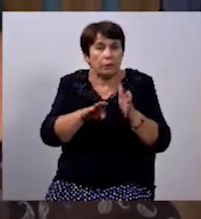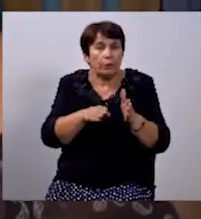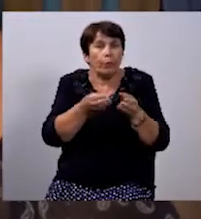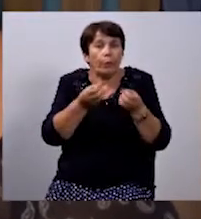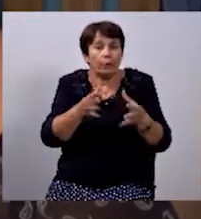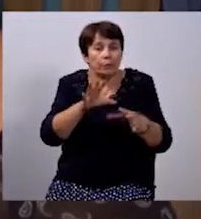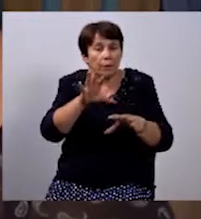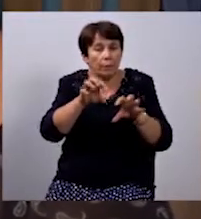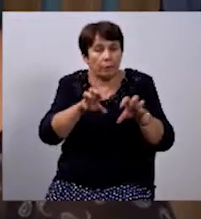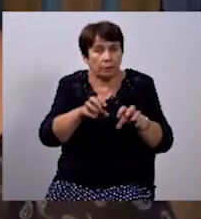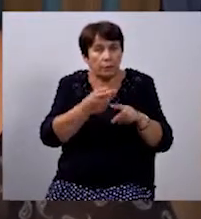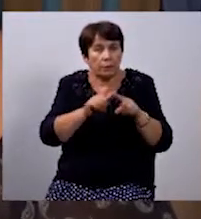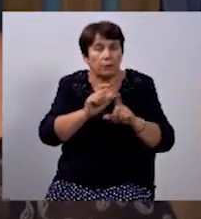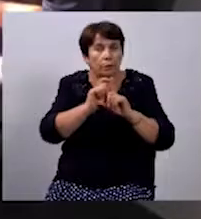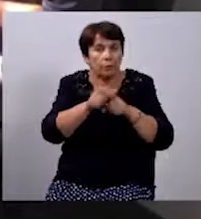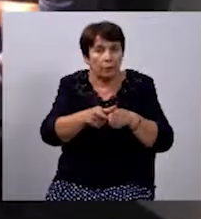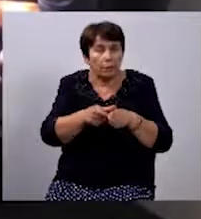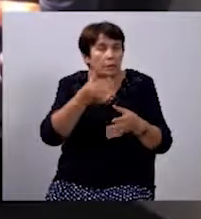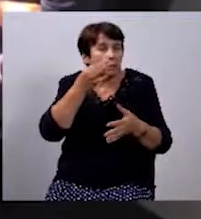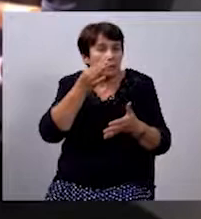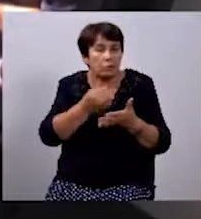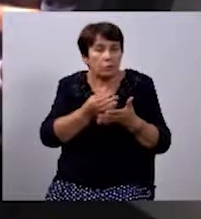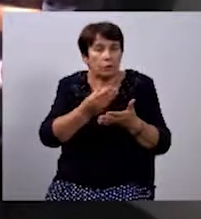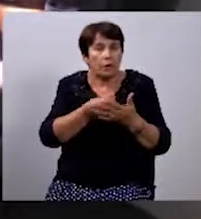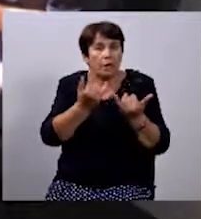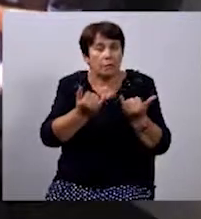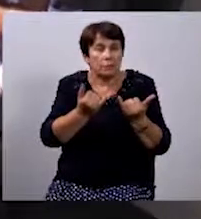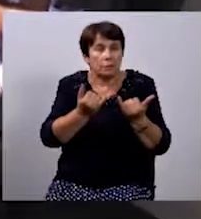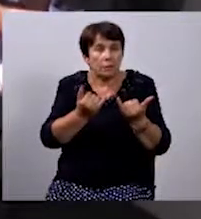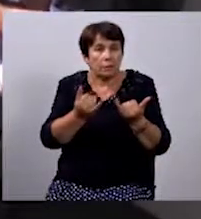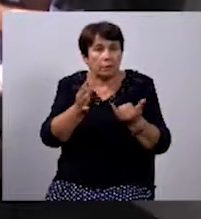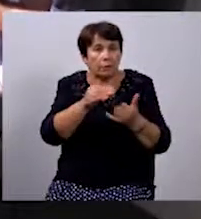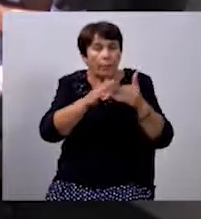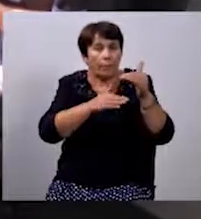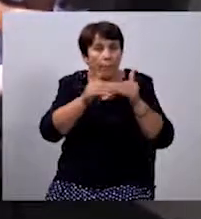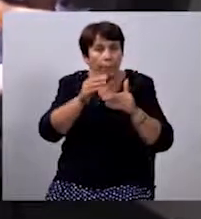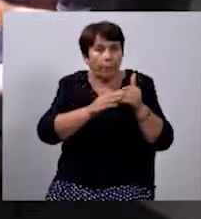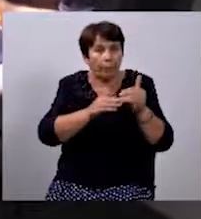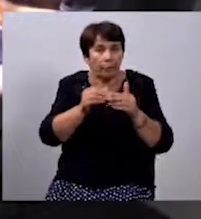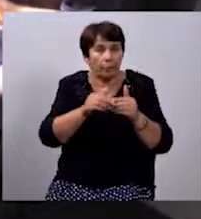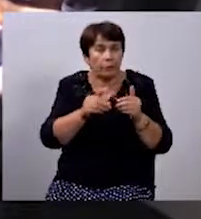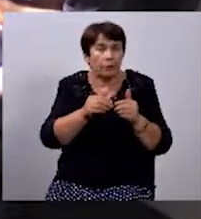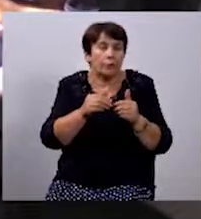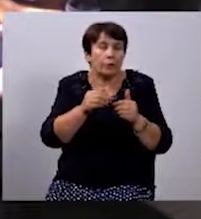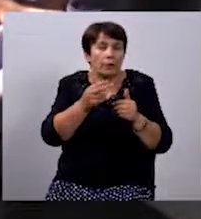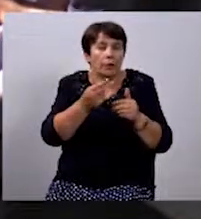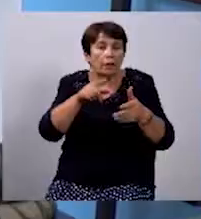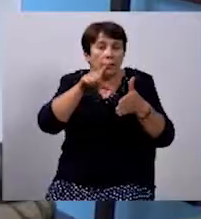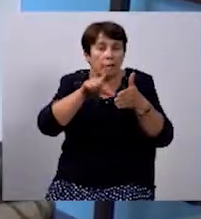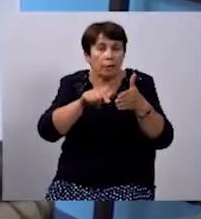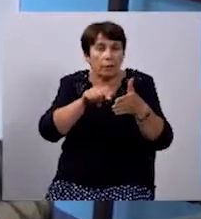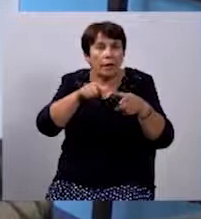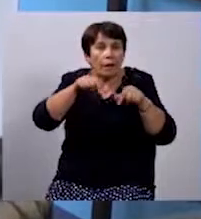Це я дійсно можу сказати на власному досвіді. Зараз Ігор Дільний практикує прикладну кінезіологію. Він намагається завдяки